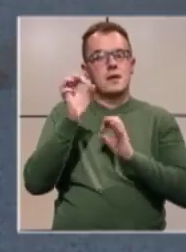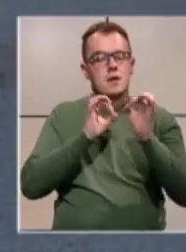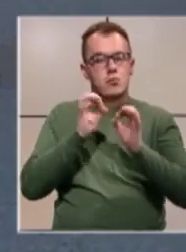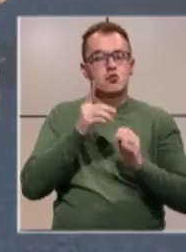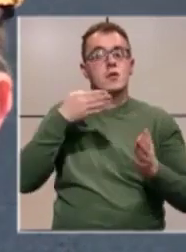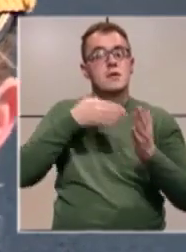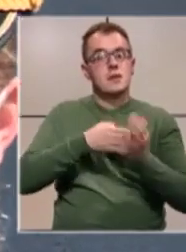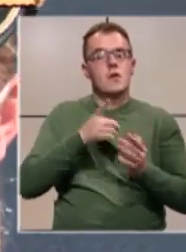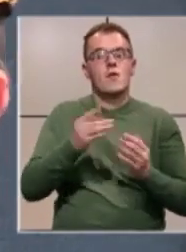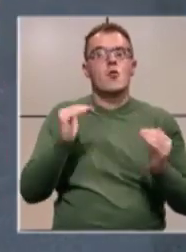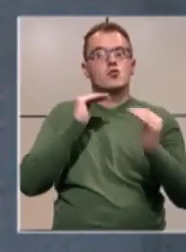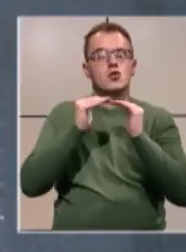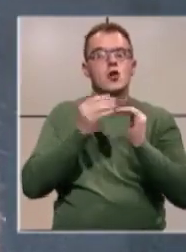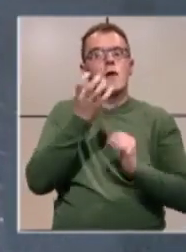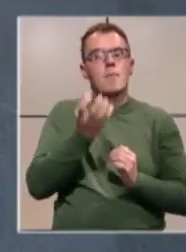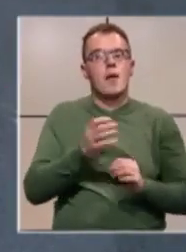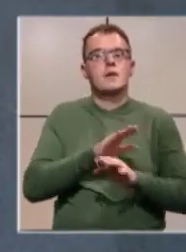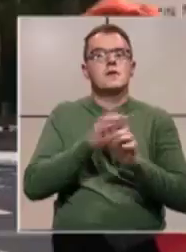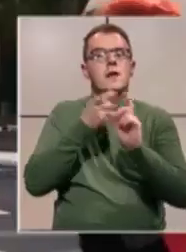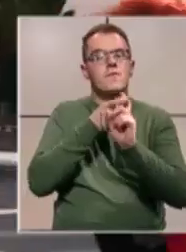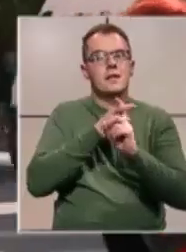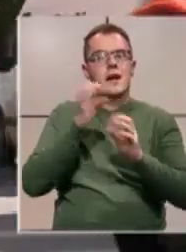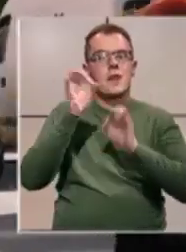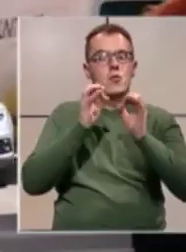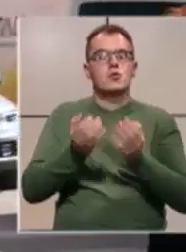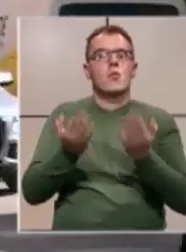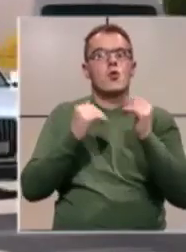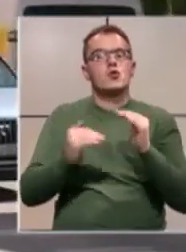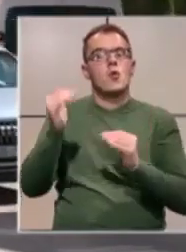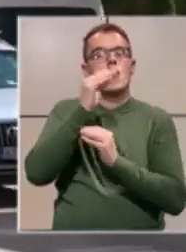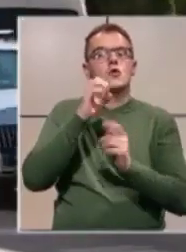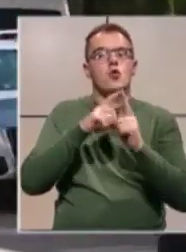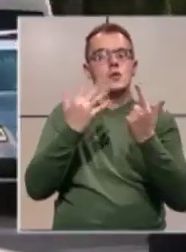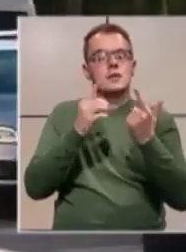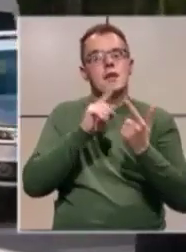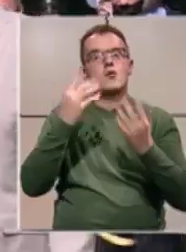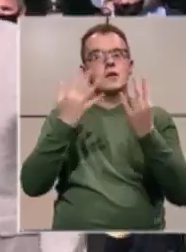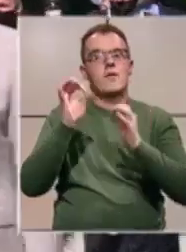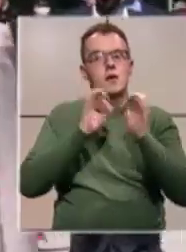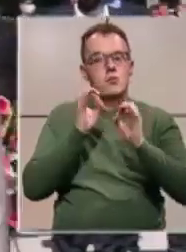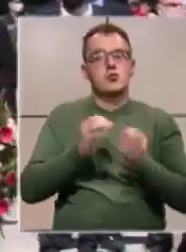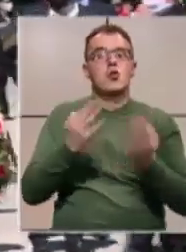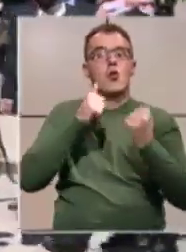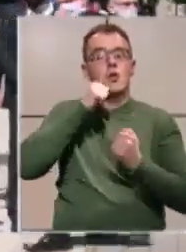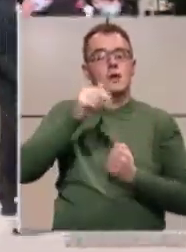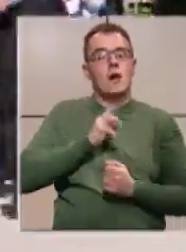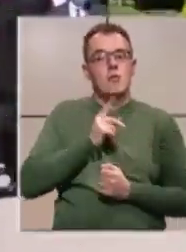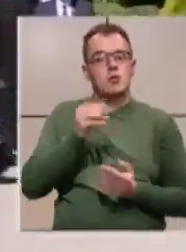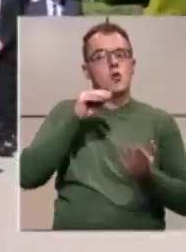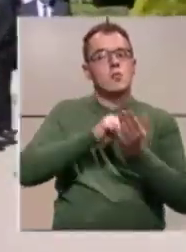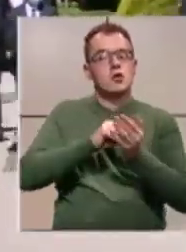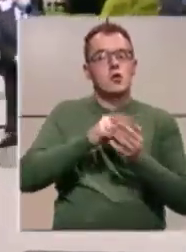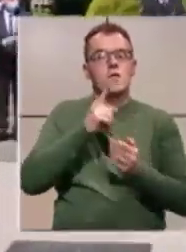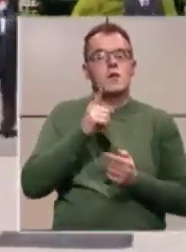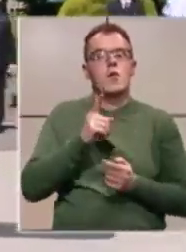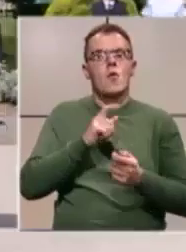insistiraju na uskladživanju plata s federalnim prosjekom, odnosno povećanju od 7 do 9%, no dan policije se obelježava